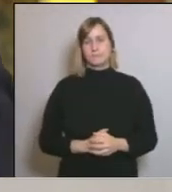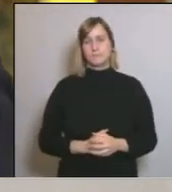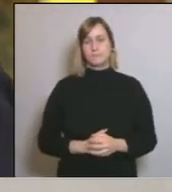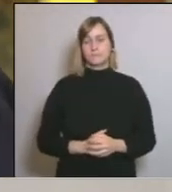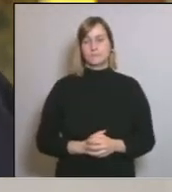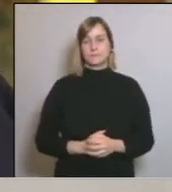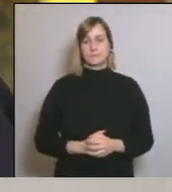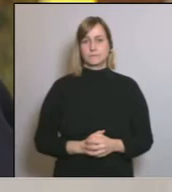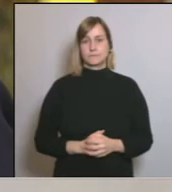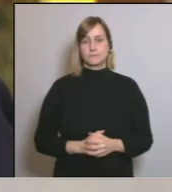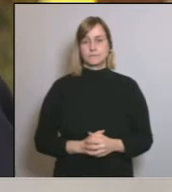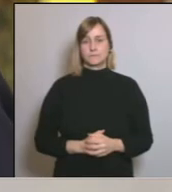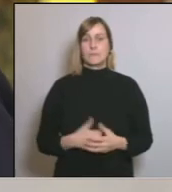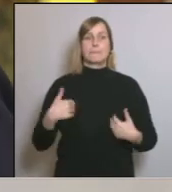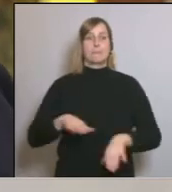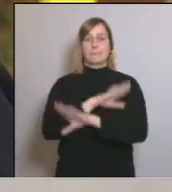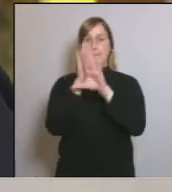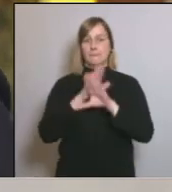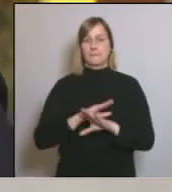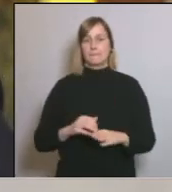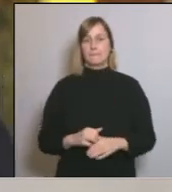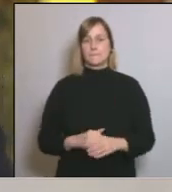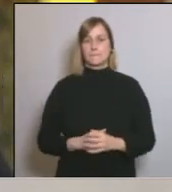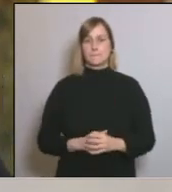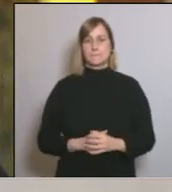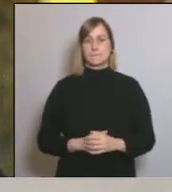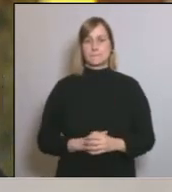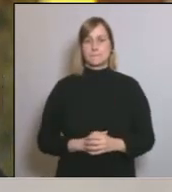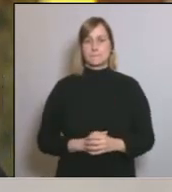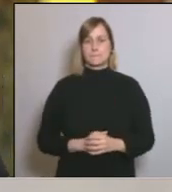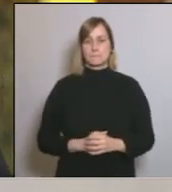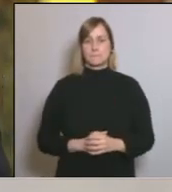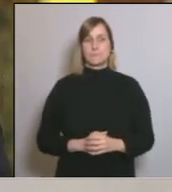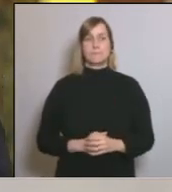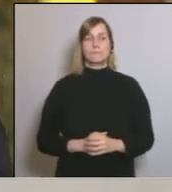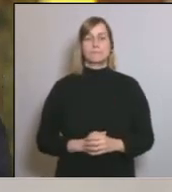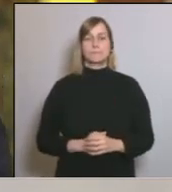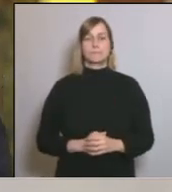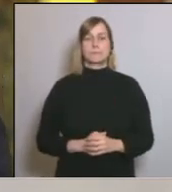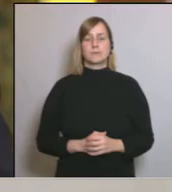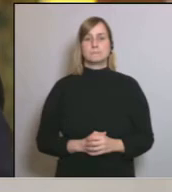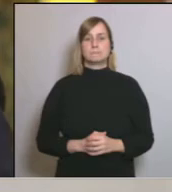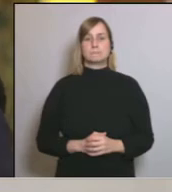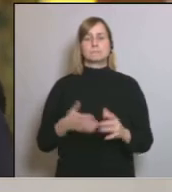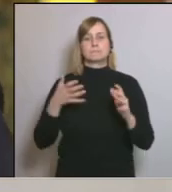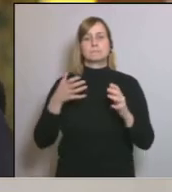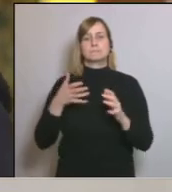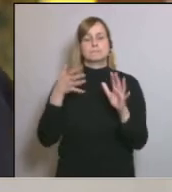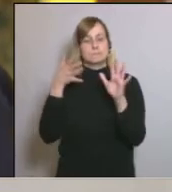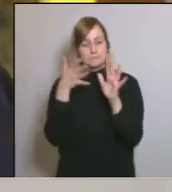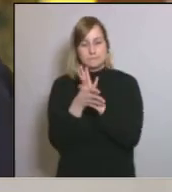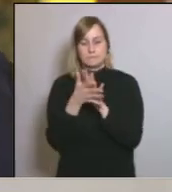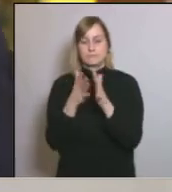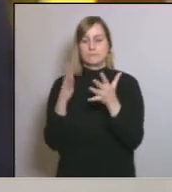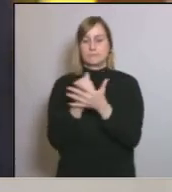i acabo finalment ho he de fer així expressant a totes les famílies de